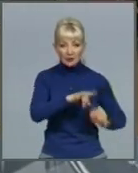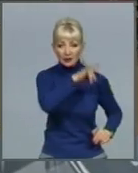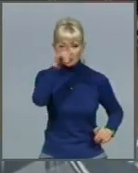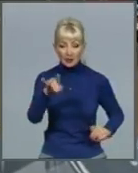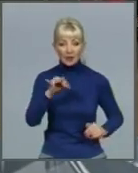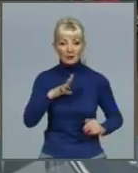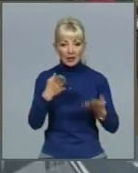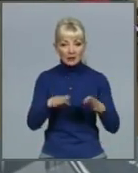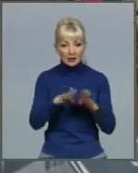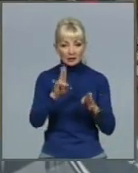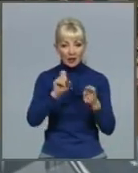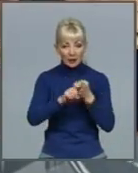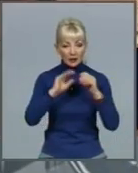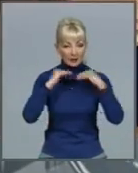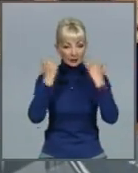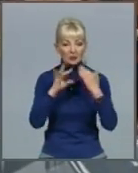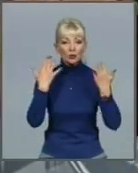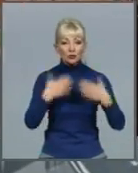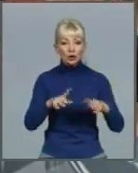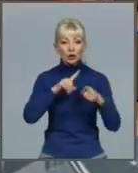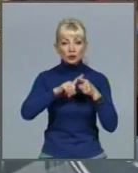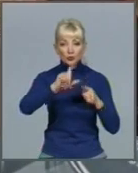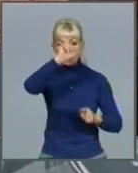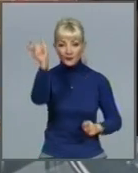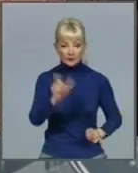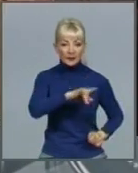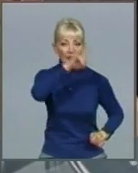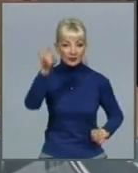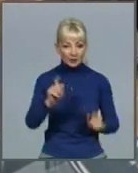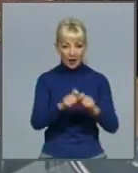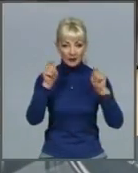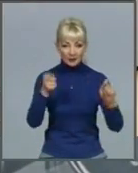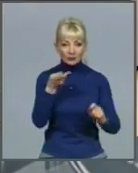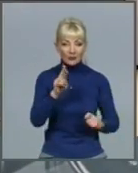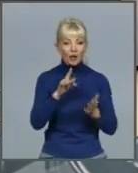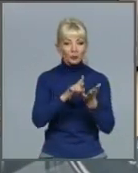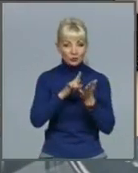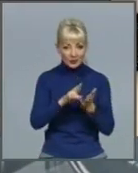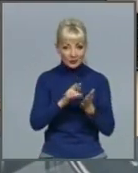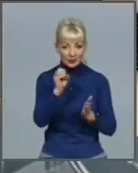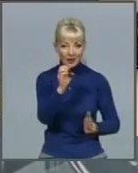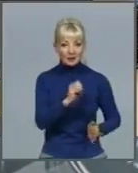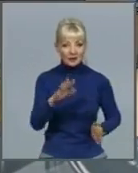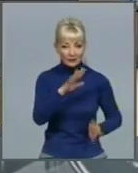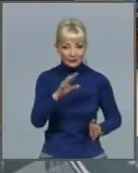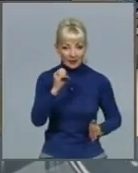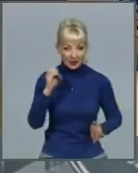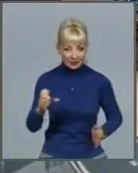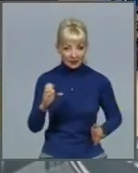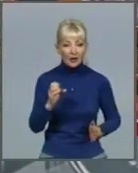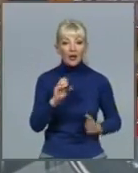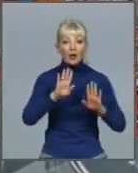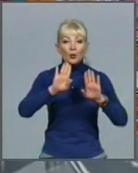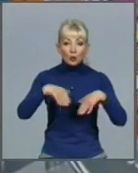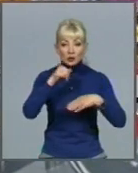карантин. І вже незабаром італійські аеропорти відкриються для мандрівників з Європейського Союзу. Після перетину кордону їм не